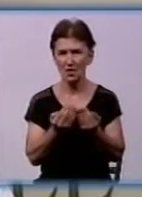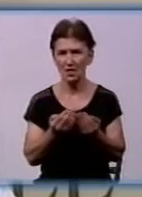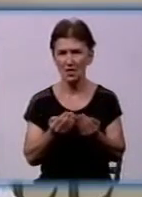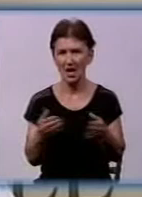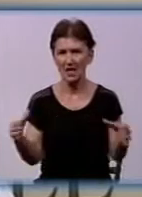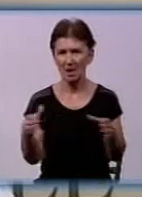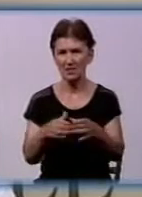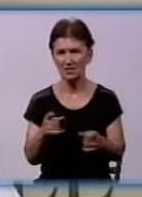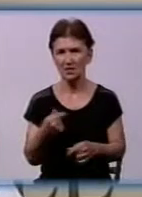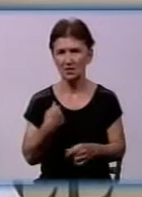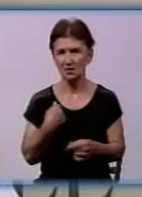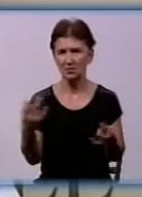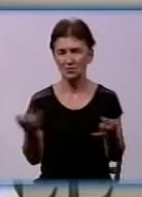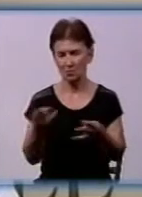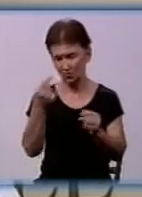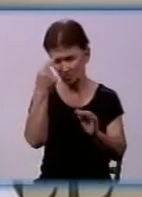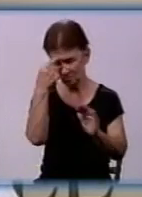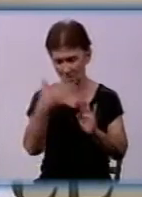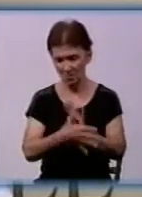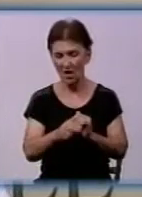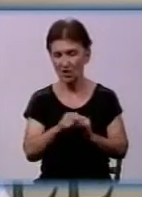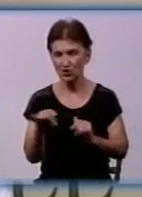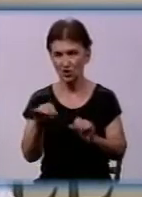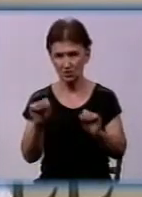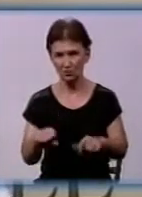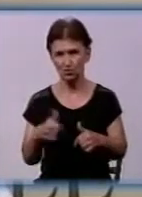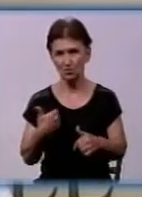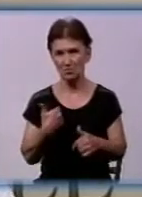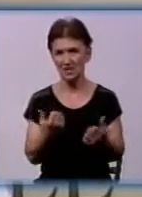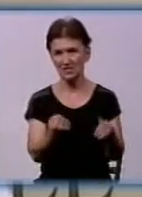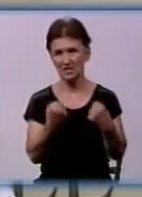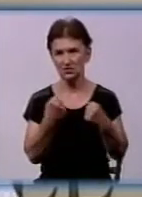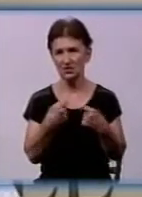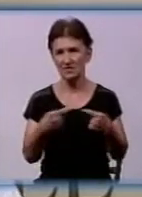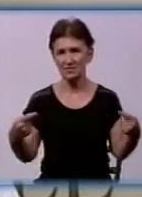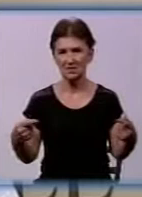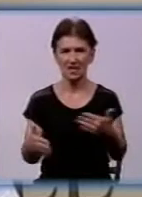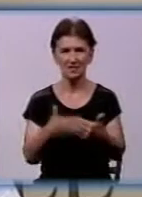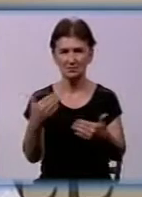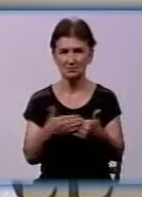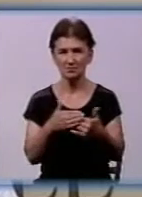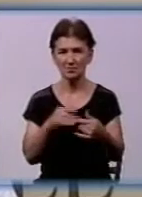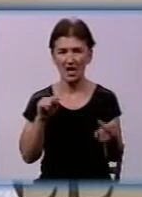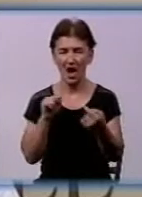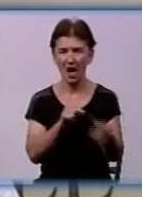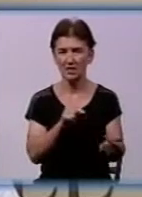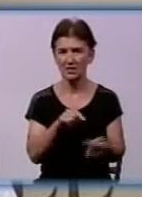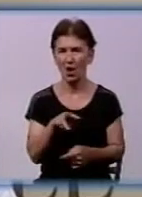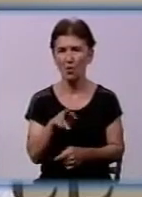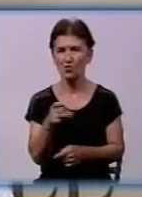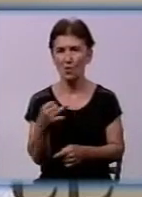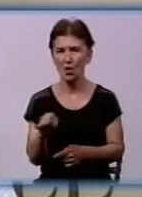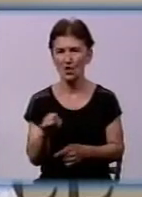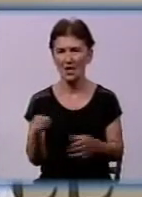Нам необхідно розуміння, чи зможемо ми бути захищеними від можливих санкцій антимонопольного комітету, які